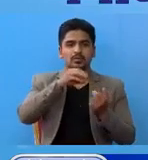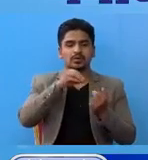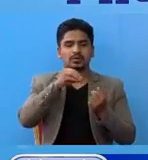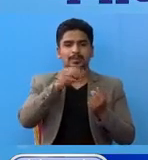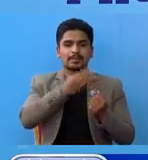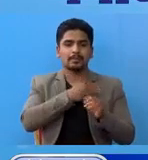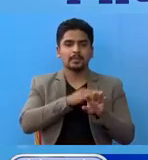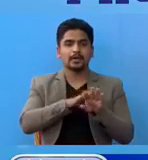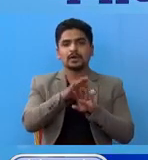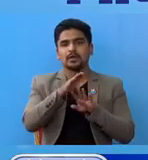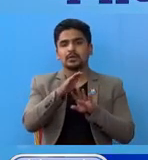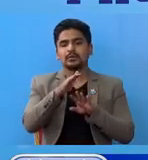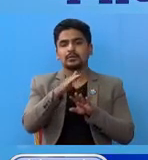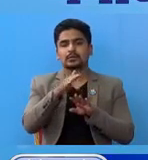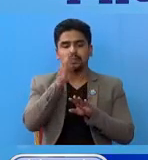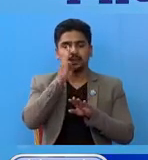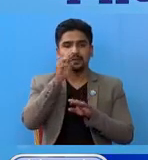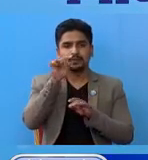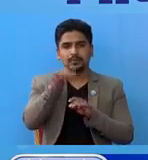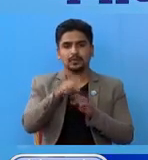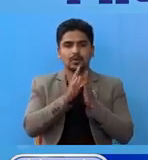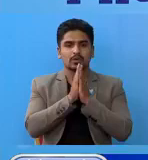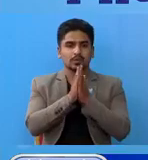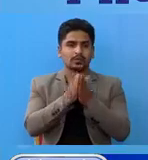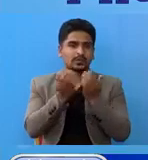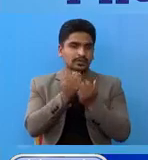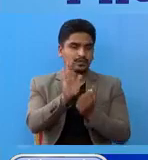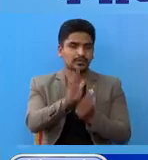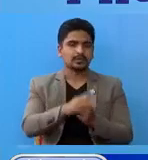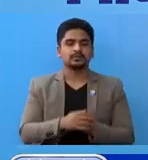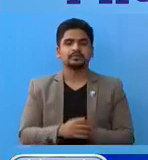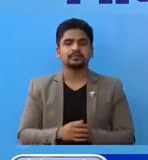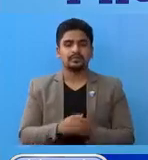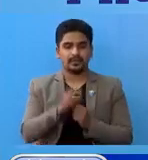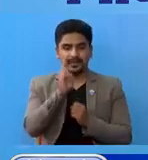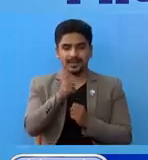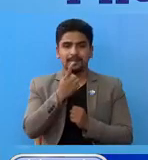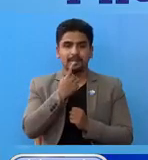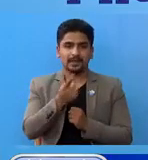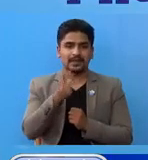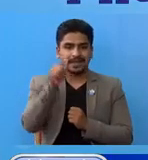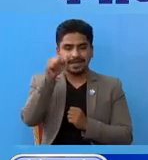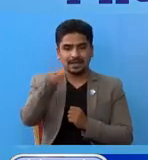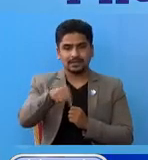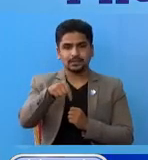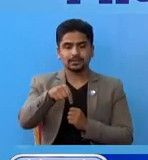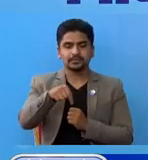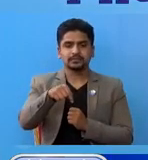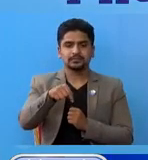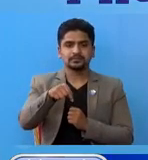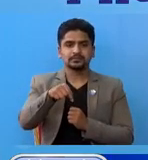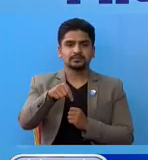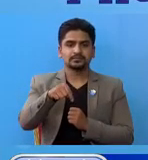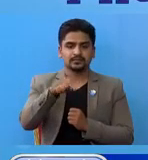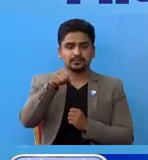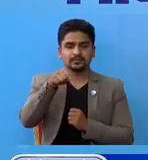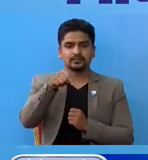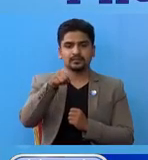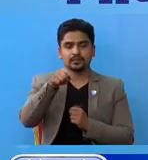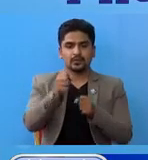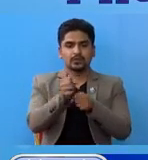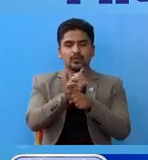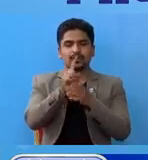सर्वसाधन मैं यो अनुरोद गर्दा छुँ एती बंदै आज अको यो